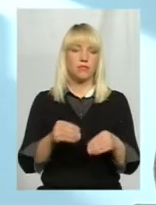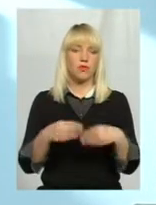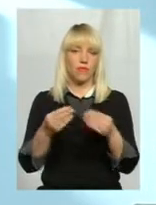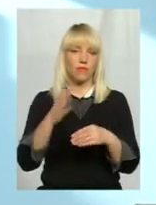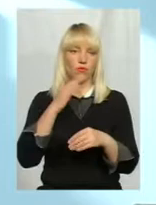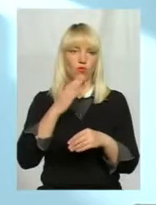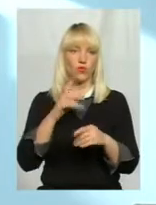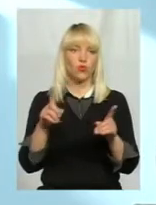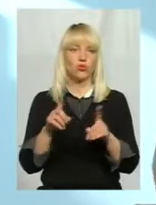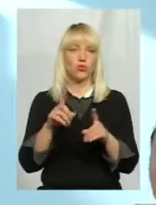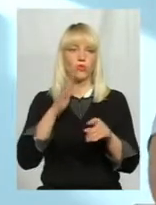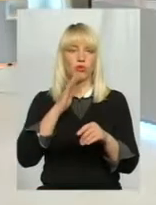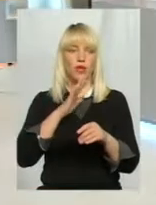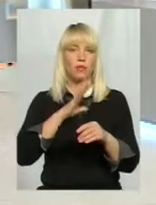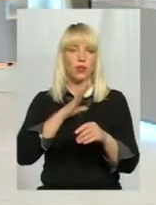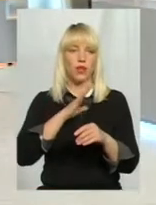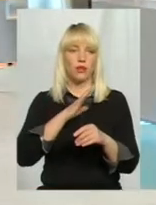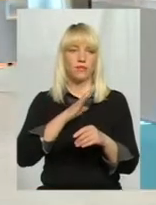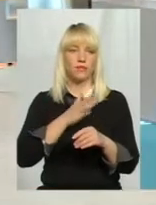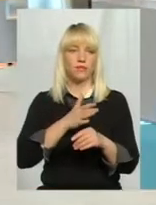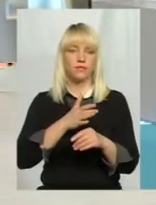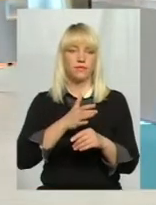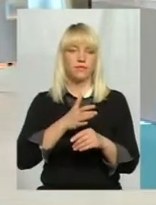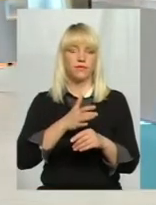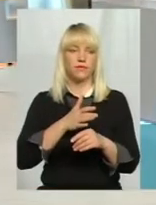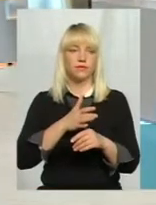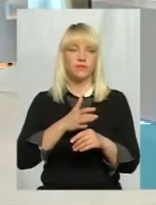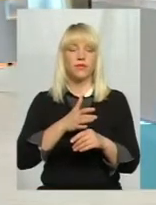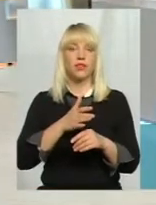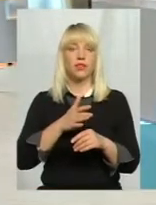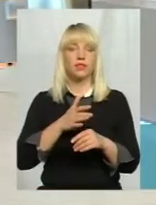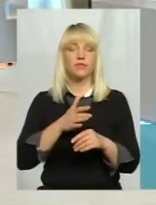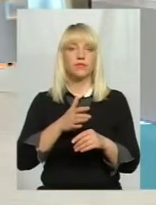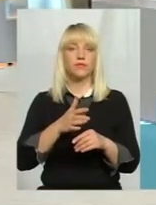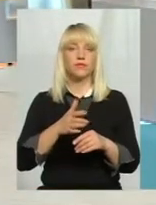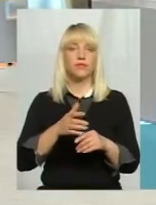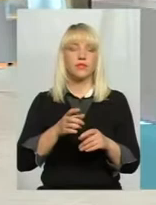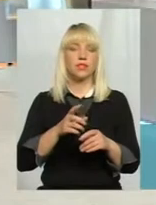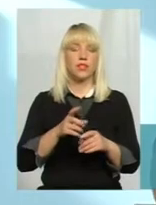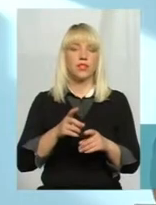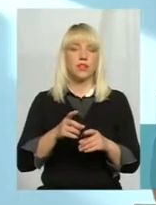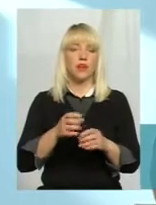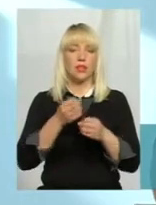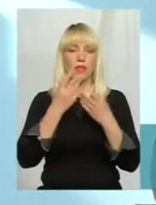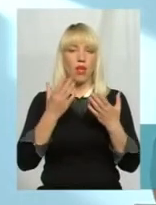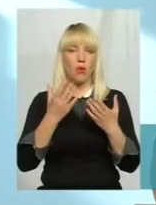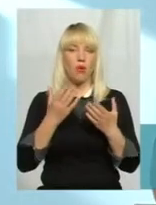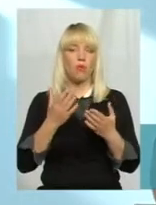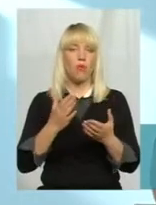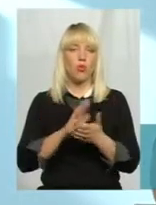вода була в бактеріальному плані благополучна і нешкідлива для